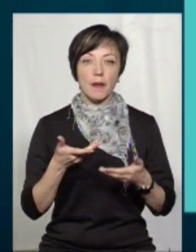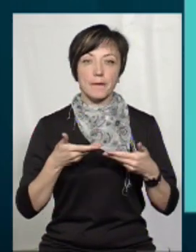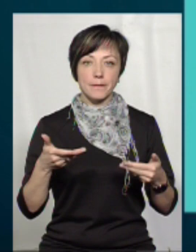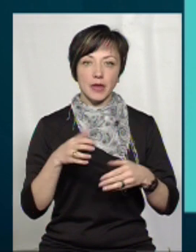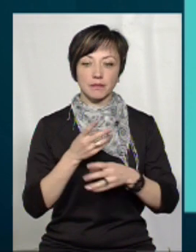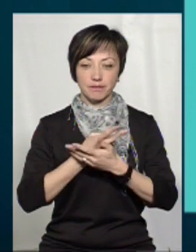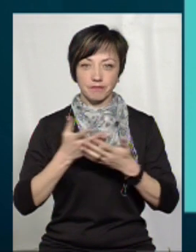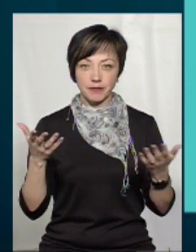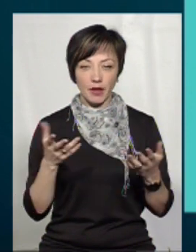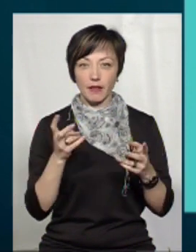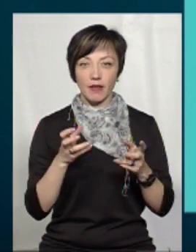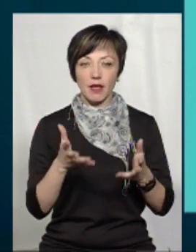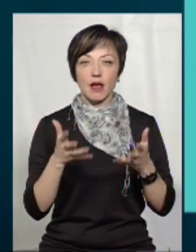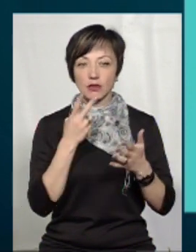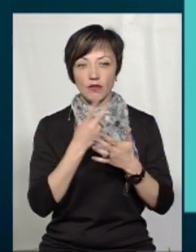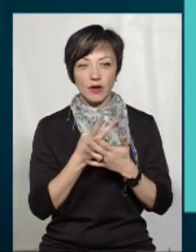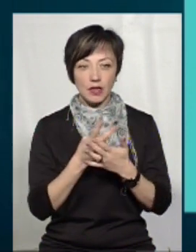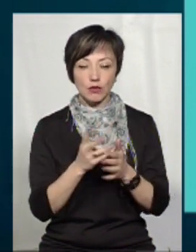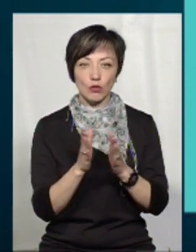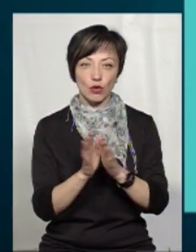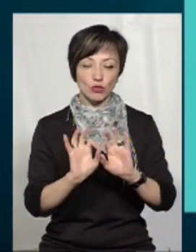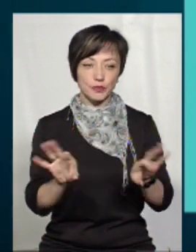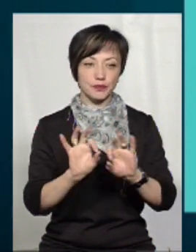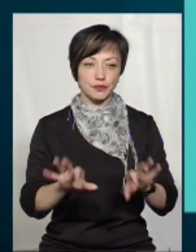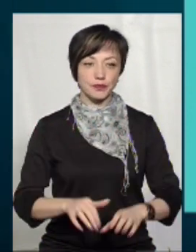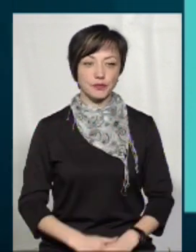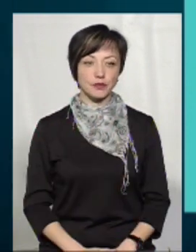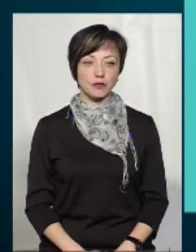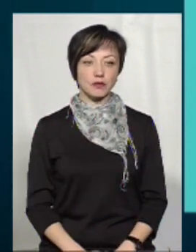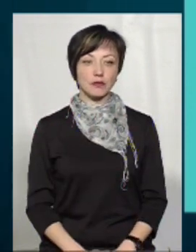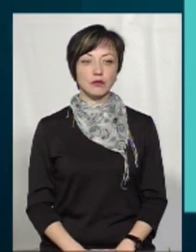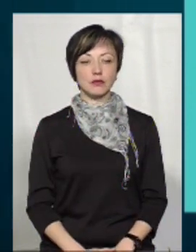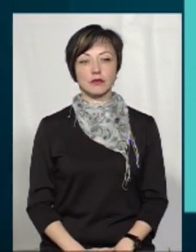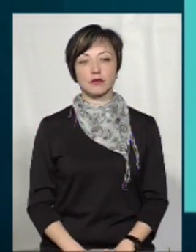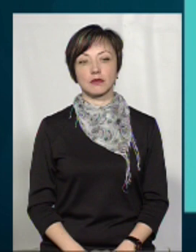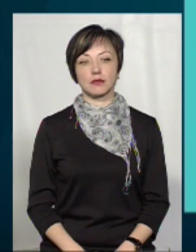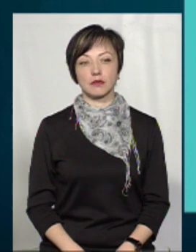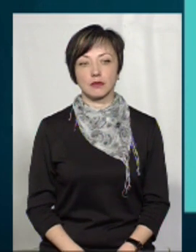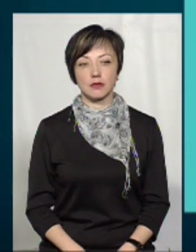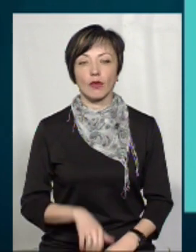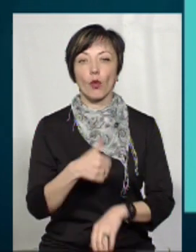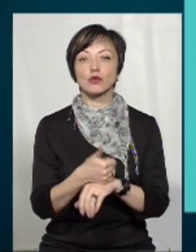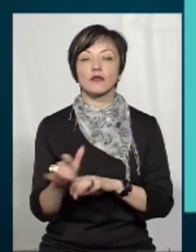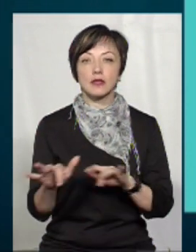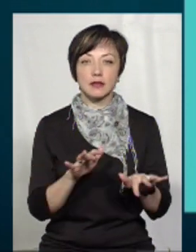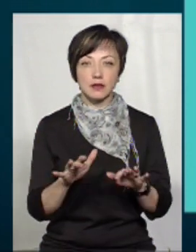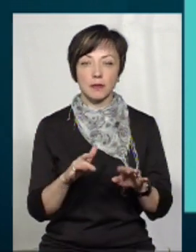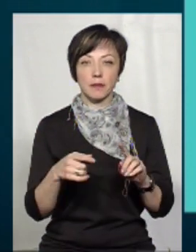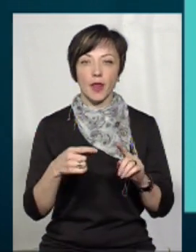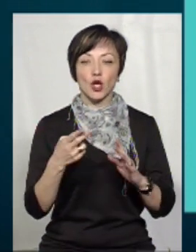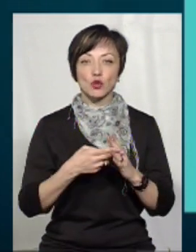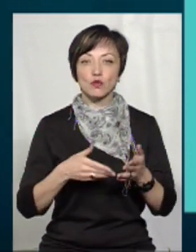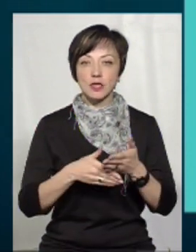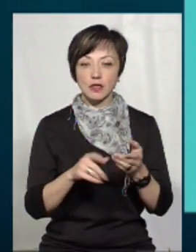виводимо її на екран, там нечітко видно, тому прошу вас, пані Людмило, озвучити ці основні кроки. Ну, основні моменти.